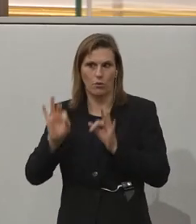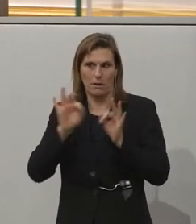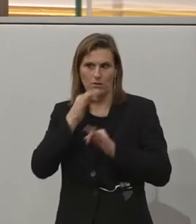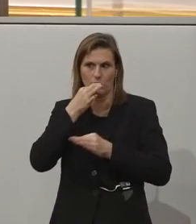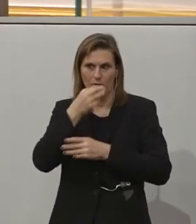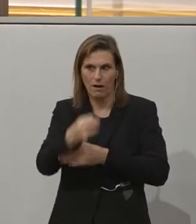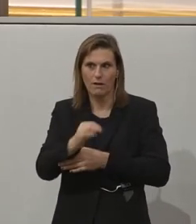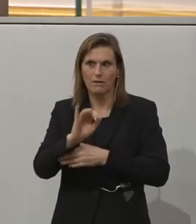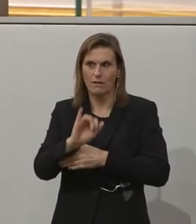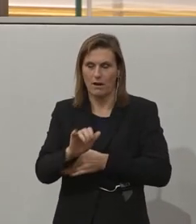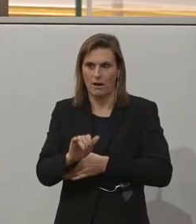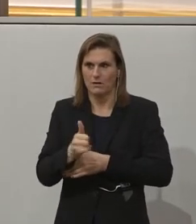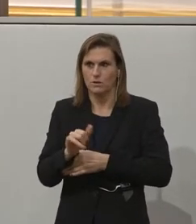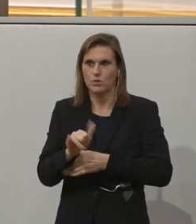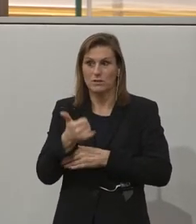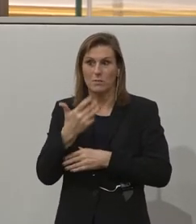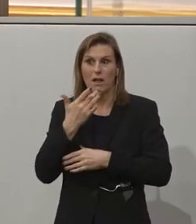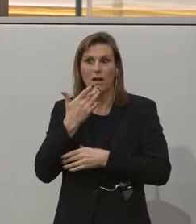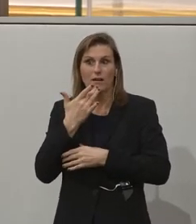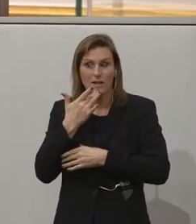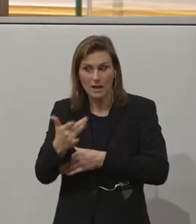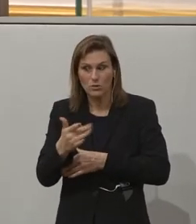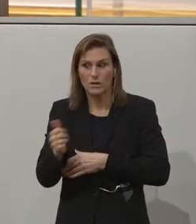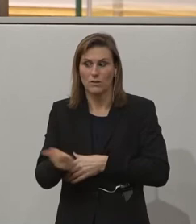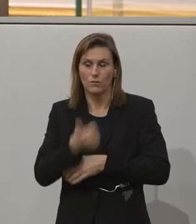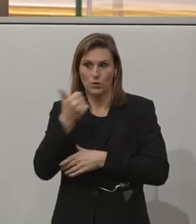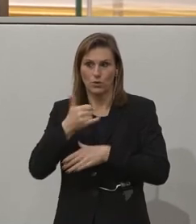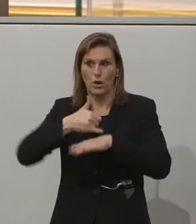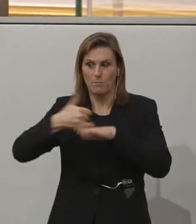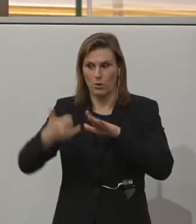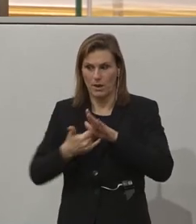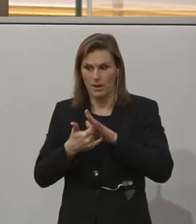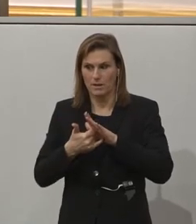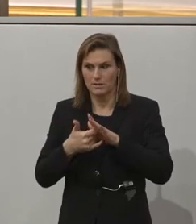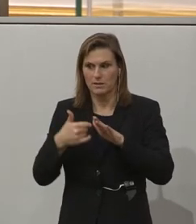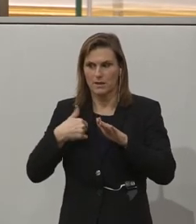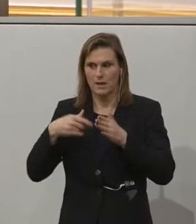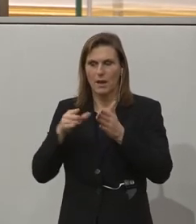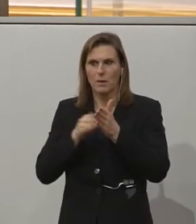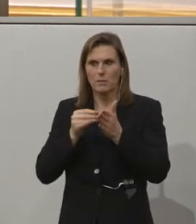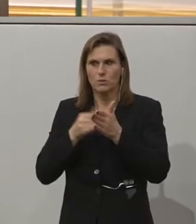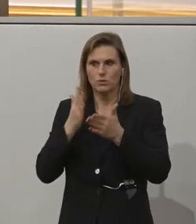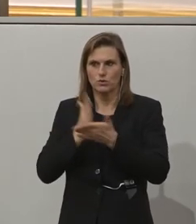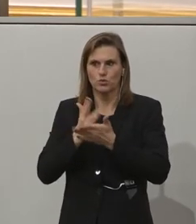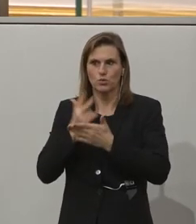Ja, erstens einmal Gratulation für dieses tolle Projekt. Ich nutze selbst seit 30 Jahren Assistive